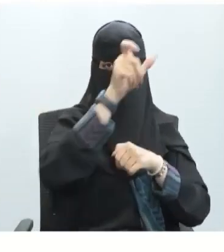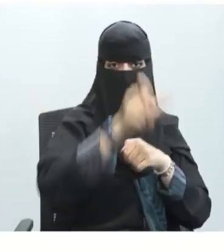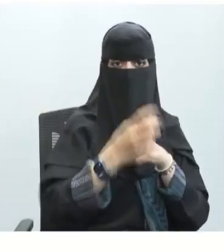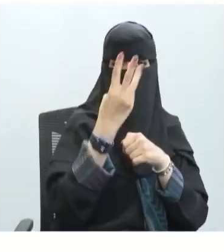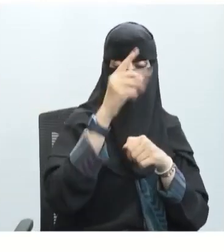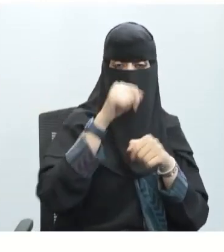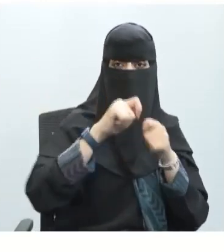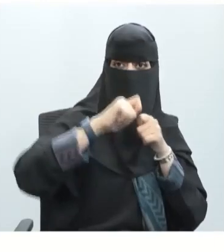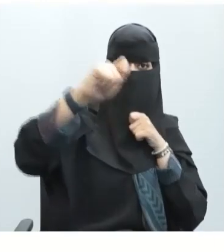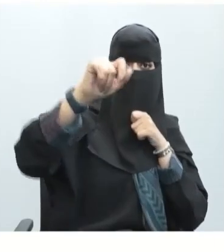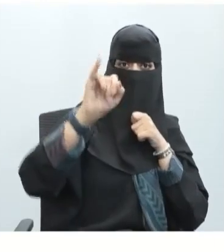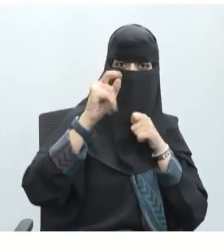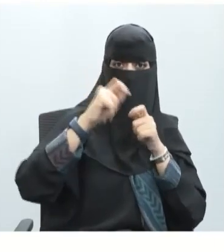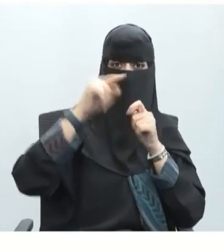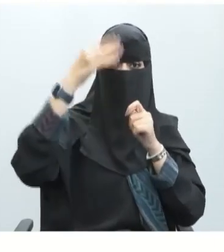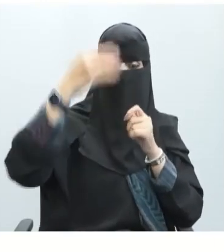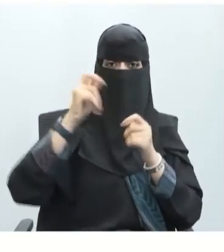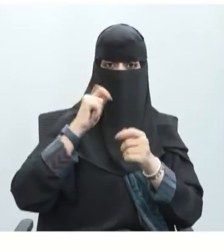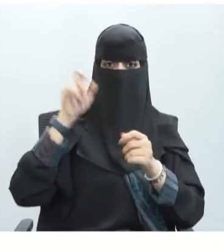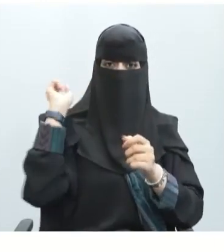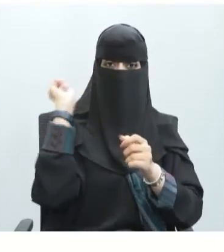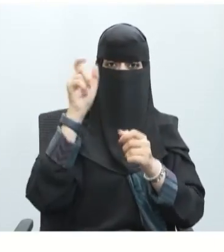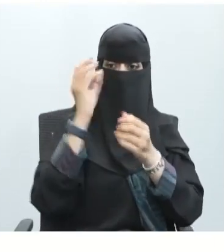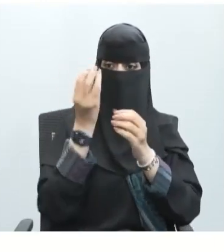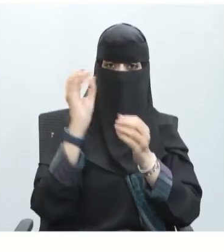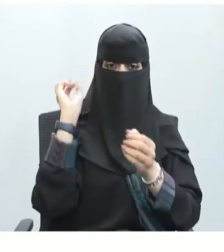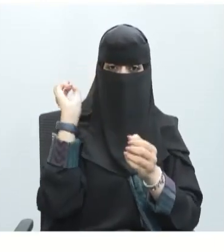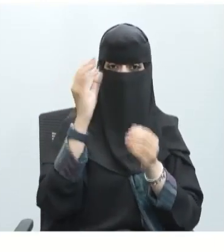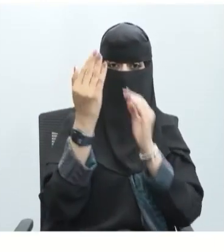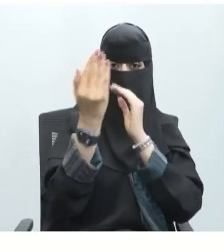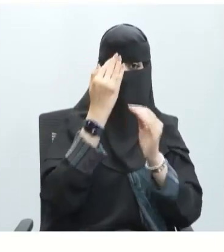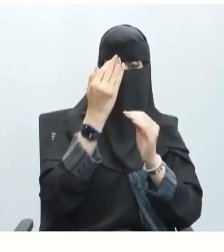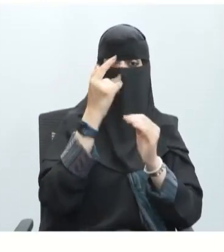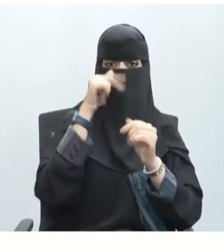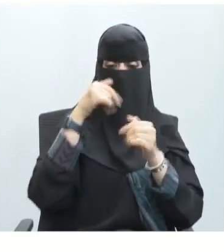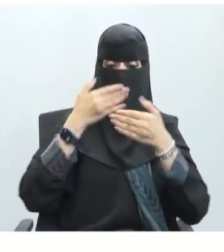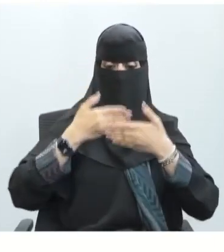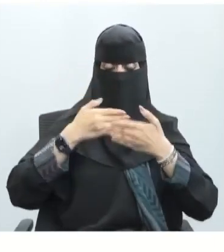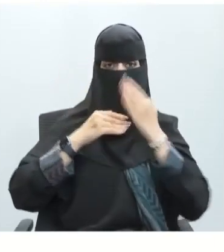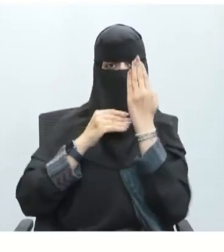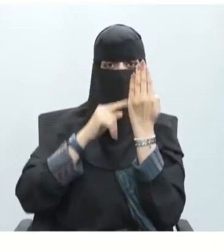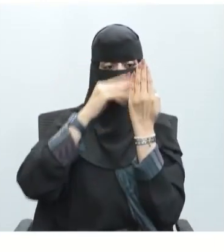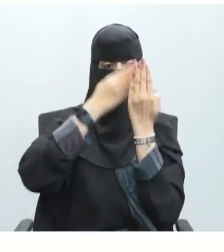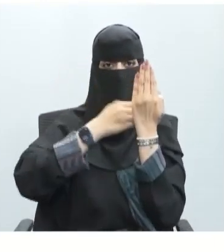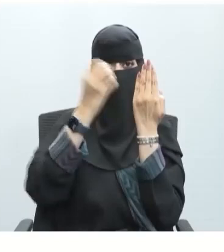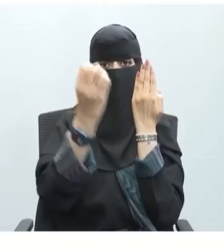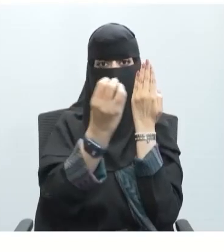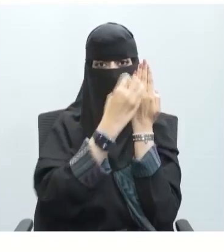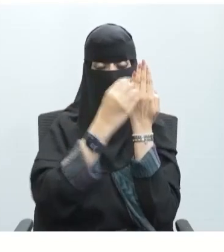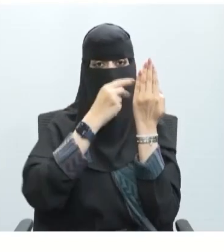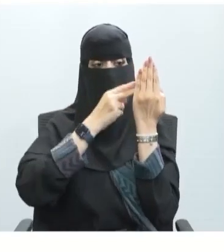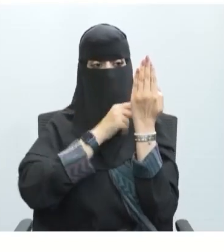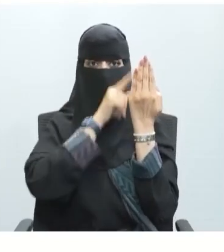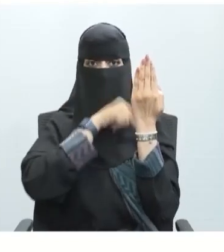الثالث على بعد متر من حاجز ويقذف كرة التنس بلطف لترتطم بالحاجز وفي الخطوة الرابعة يذكر كرر